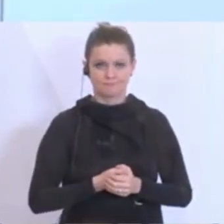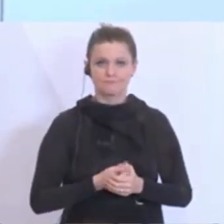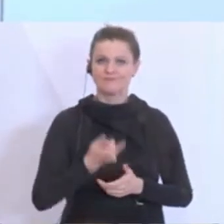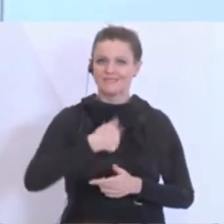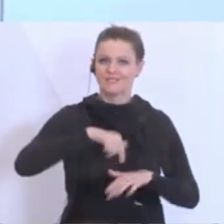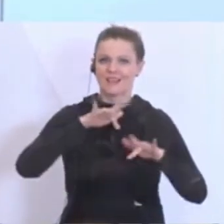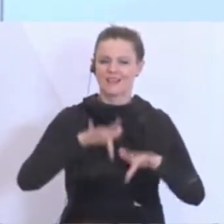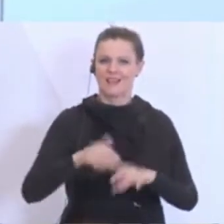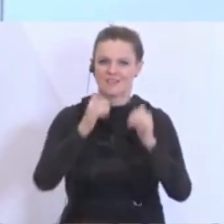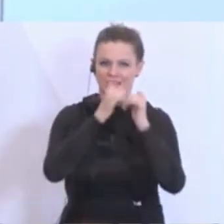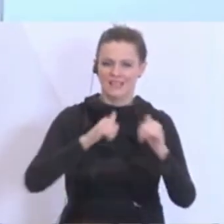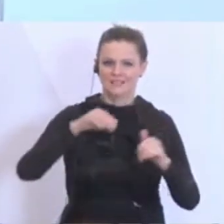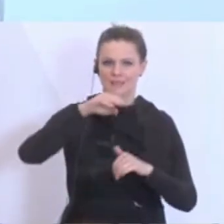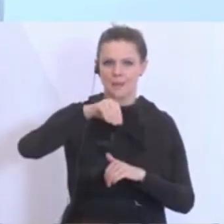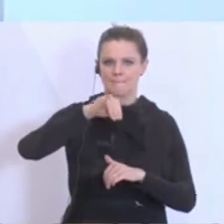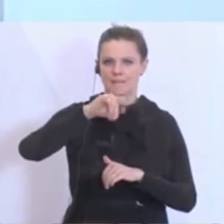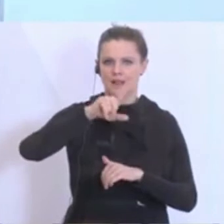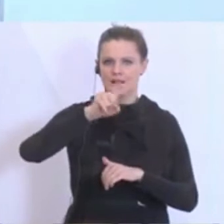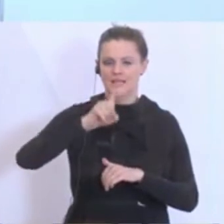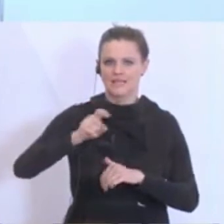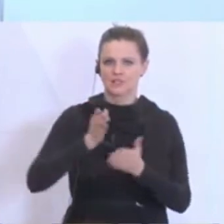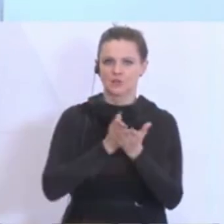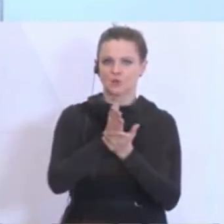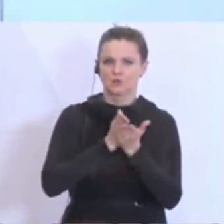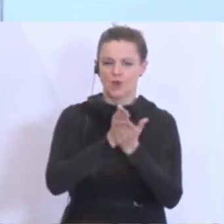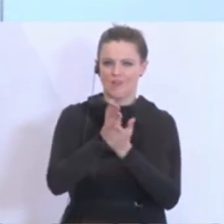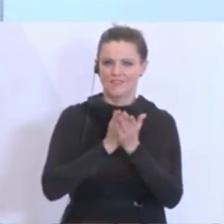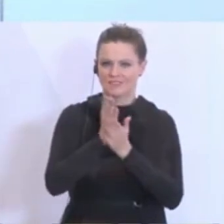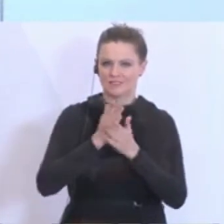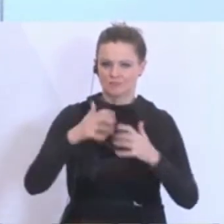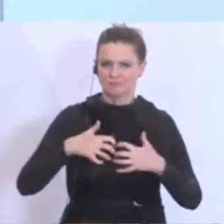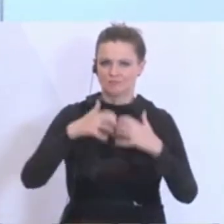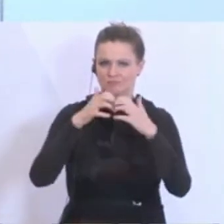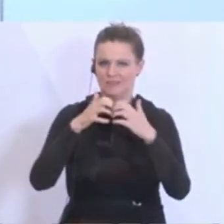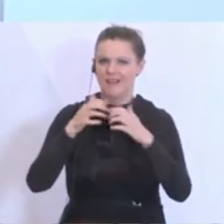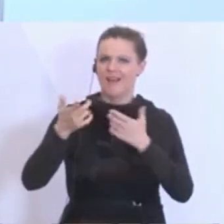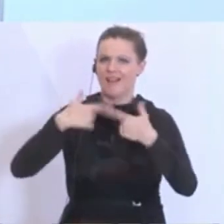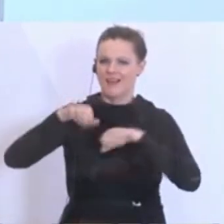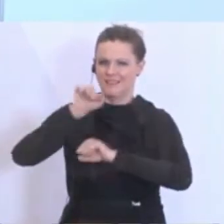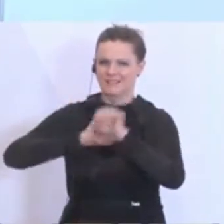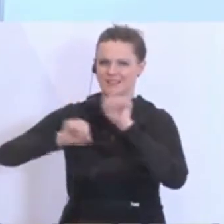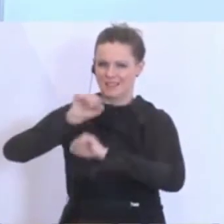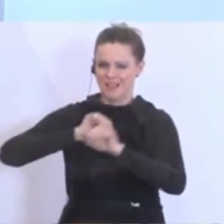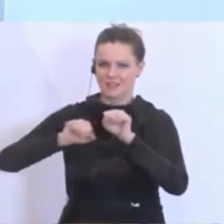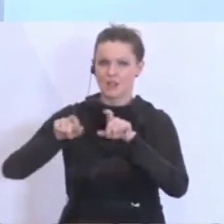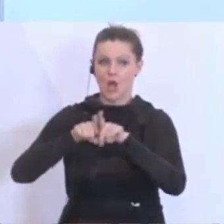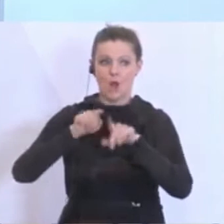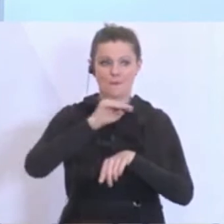Milizservice eingerichtet beim Bundesministerium für Landesverteidigung. Und ein Team im Büro des